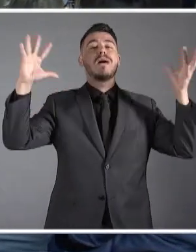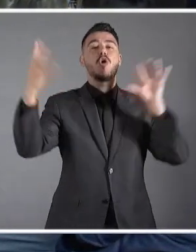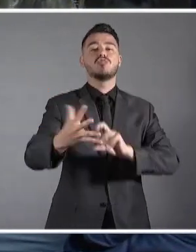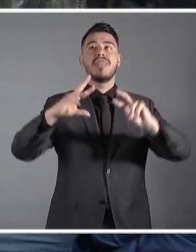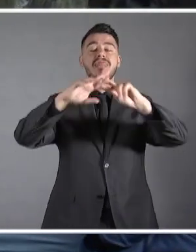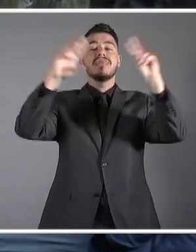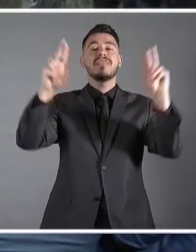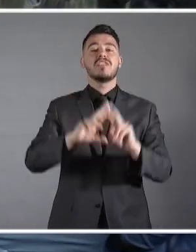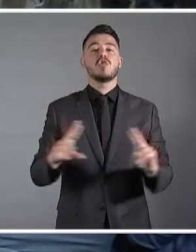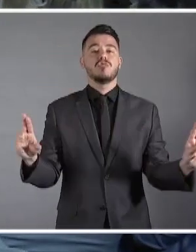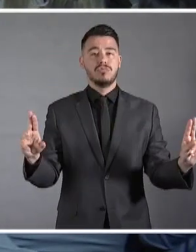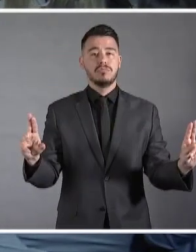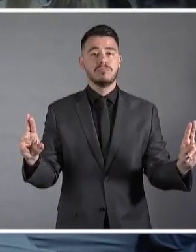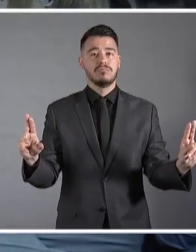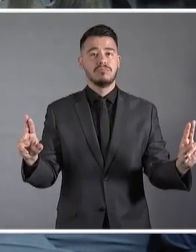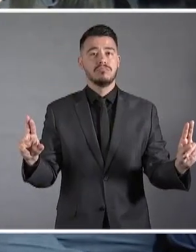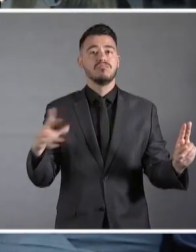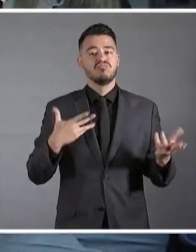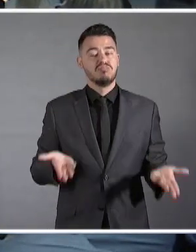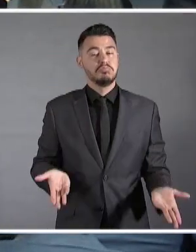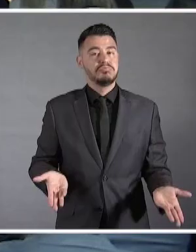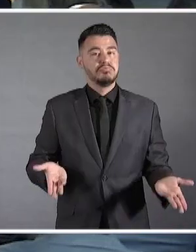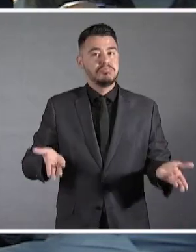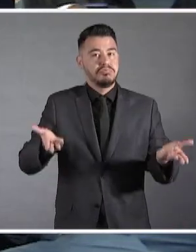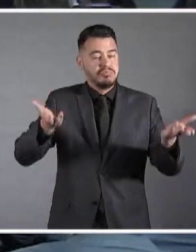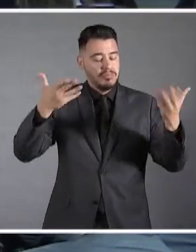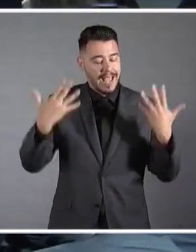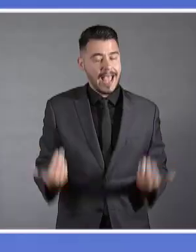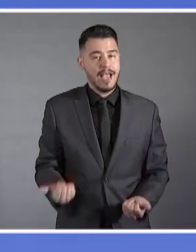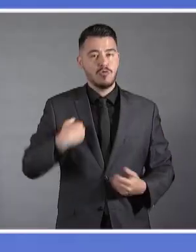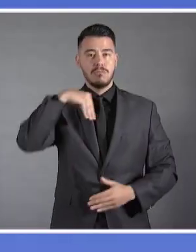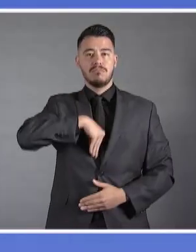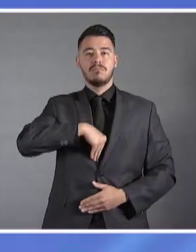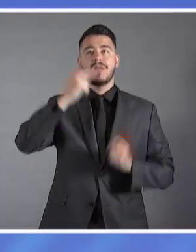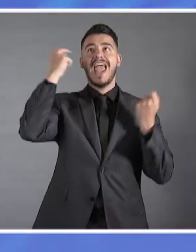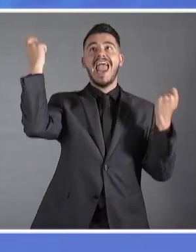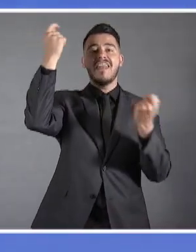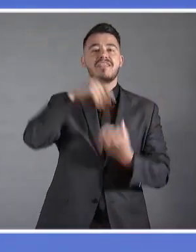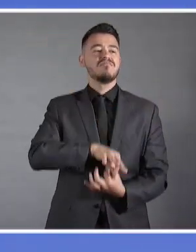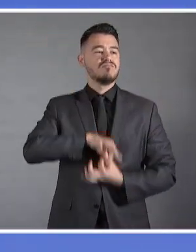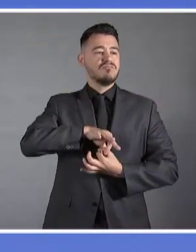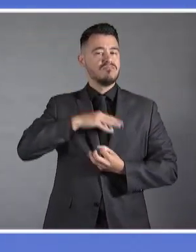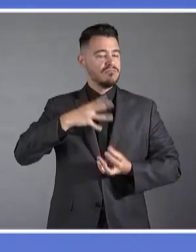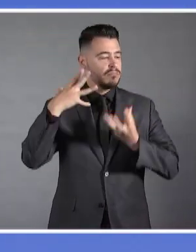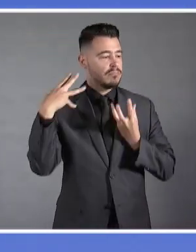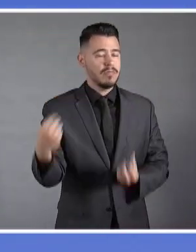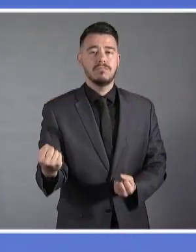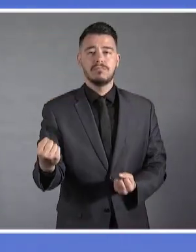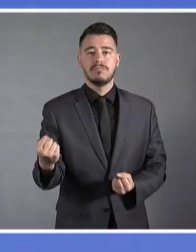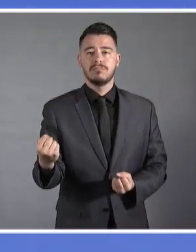και ευρωπαϊκό γίγνεστη, με εθνική αυτοπεποίθηση, την οποία εγγυάται μια δυναμικά